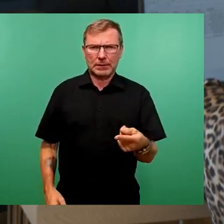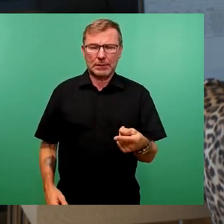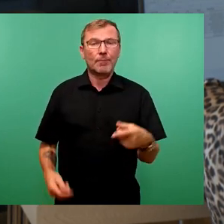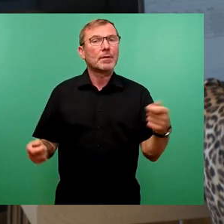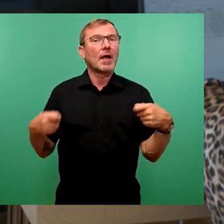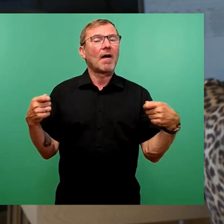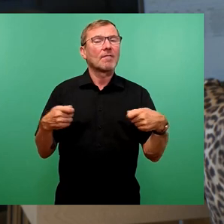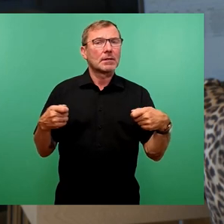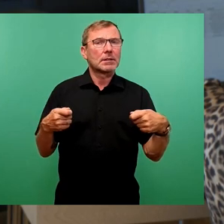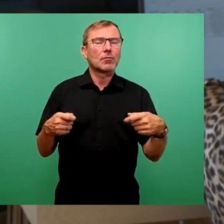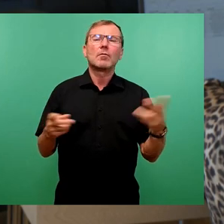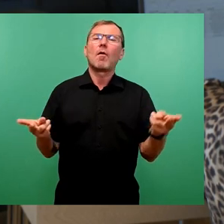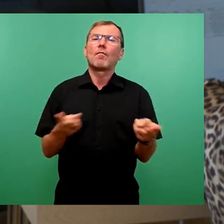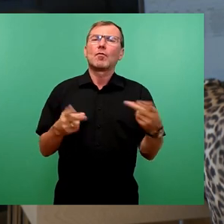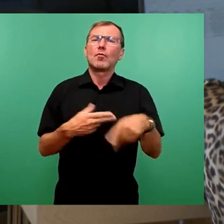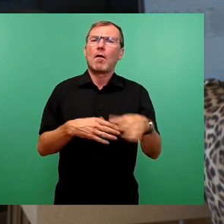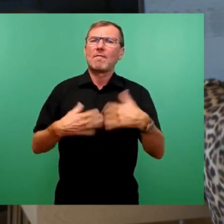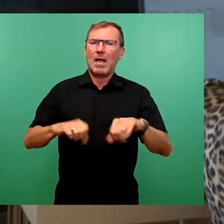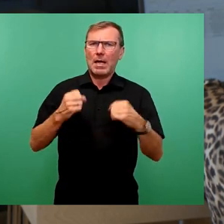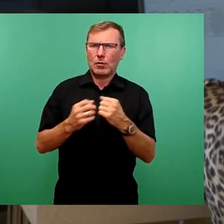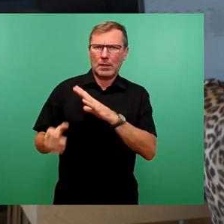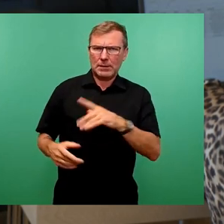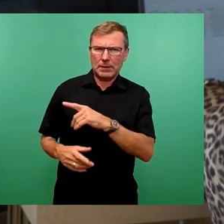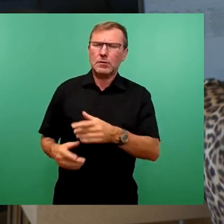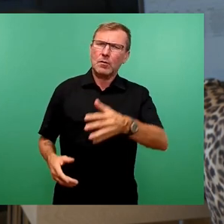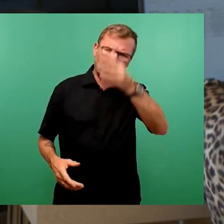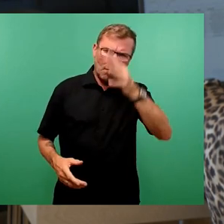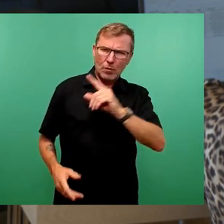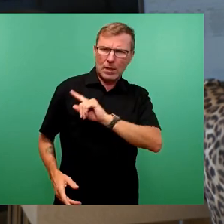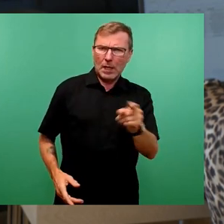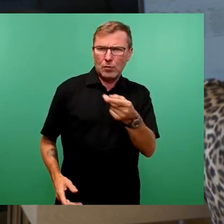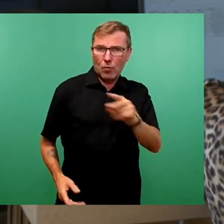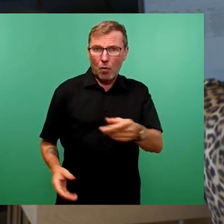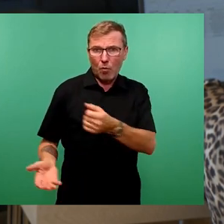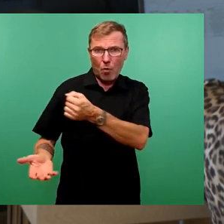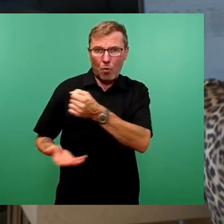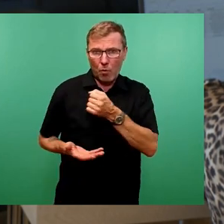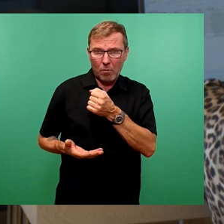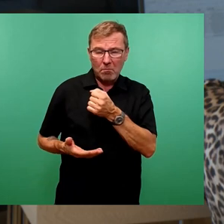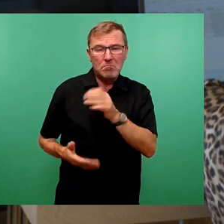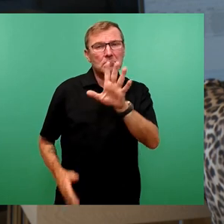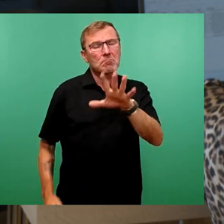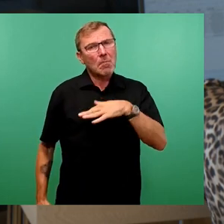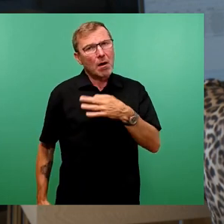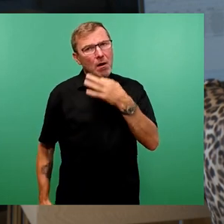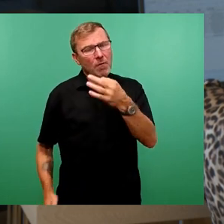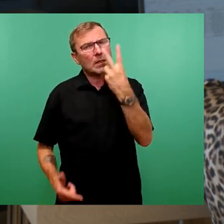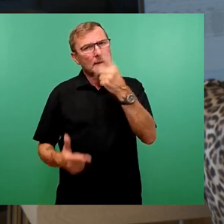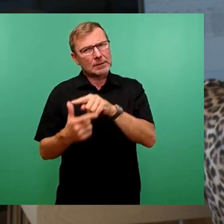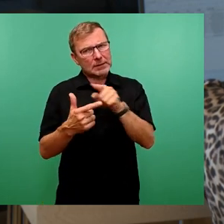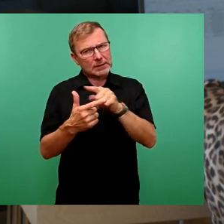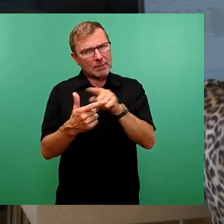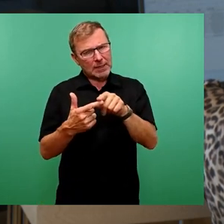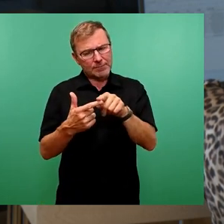basiert auf einer Förderung durch den Freistaat Sachsen in Höhe von 500.000 Euro. Dazu würde ich gerne zwei Fragen stellen. Zum